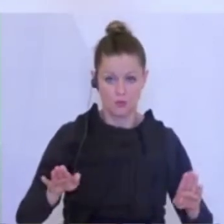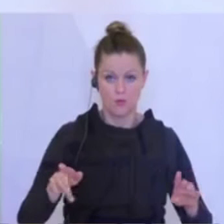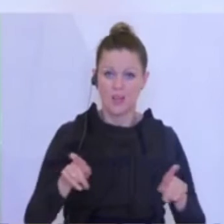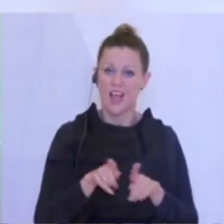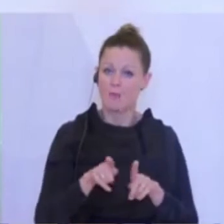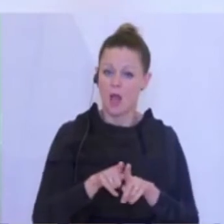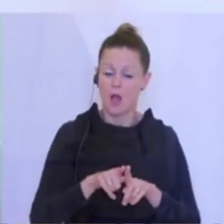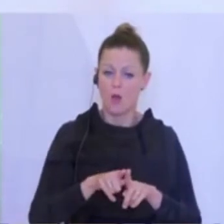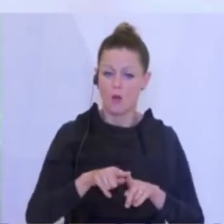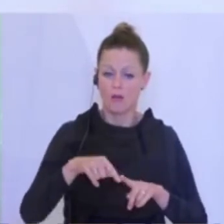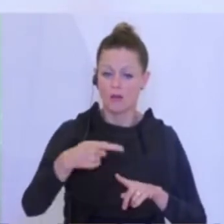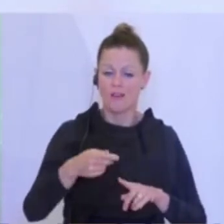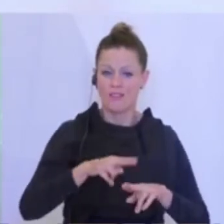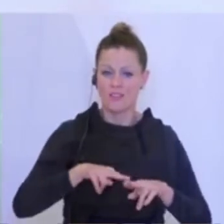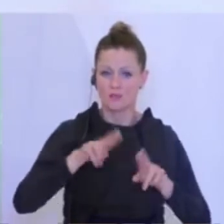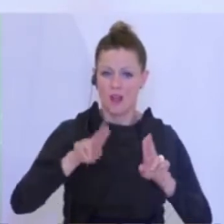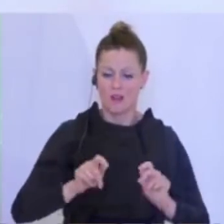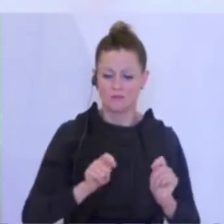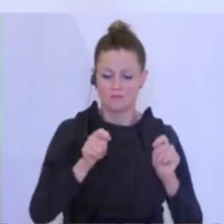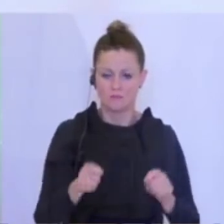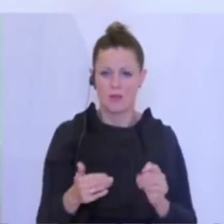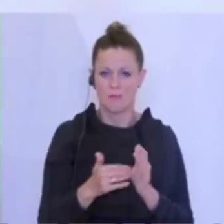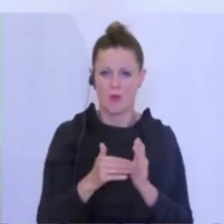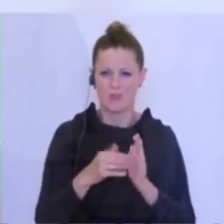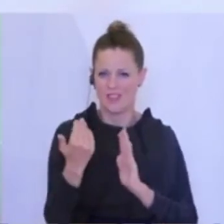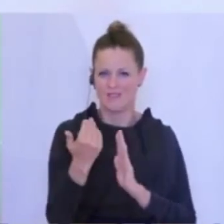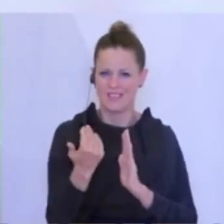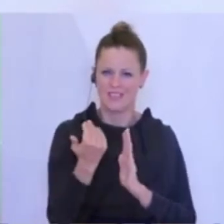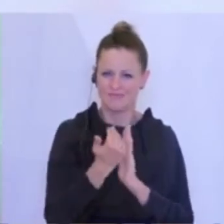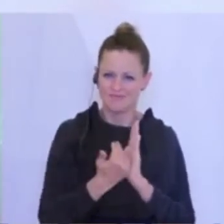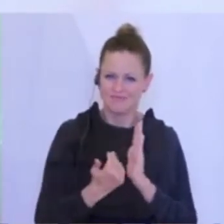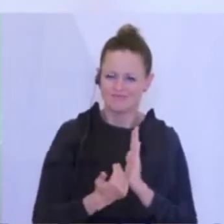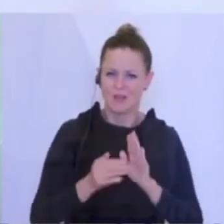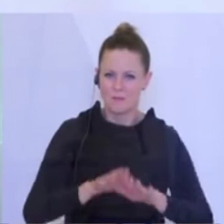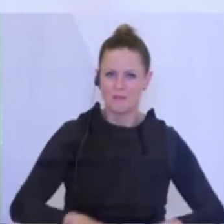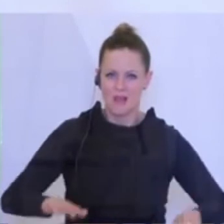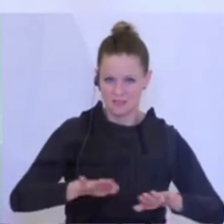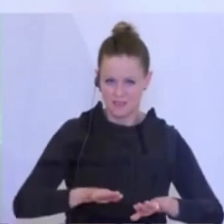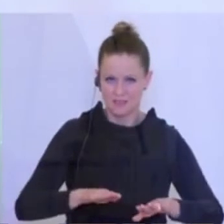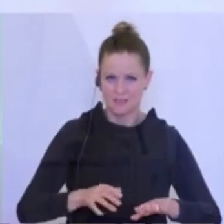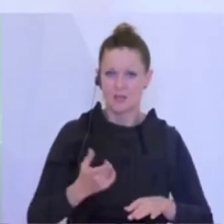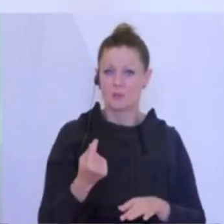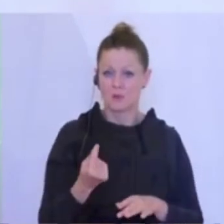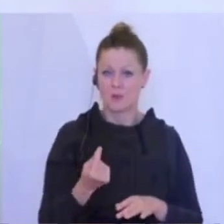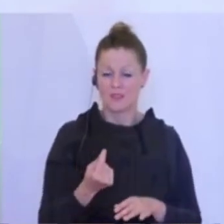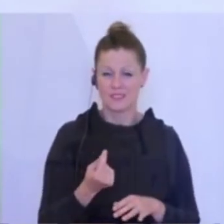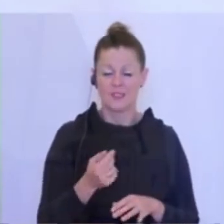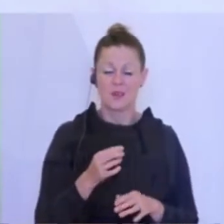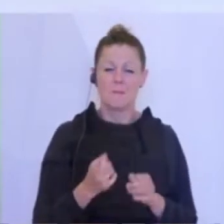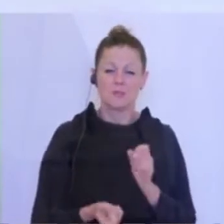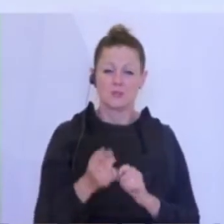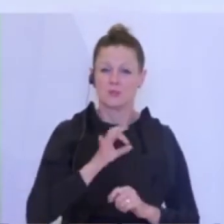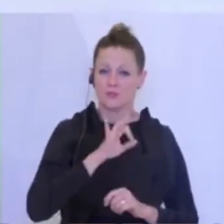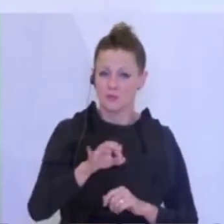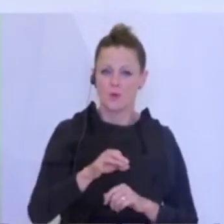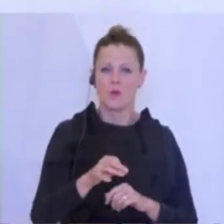wird eben auch im Nationalrat eingebracht, weil da braucht es ja eine gesetzliche Grundlage, wo wir eben genau in dem Fall für die Nicht-Gewinnorientierten,